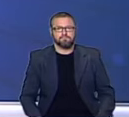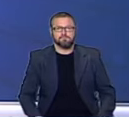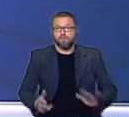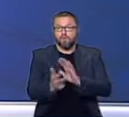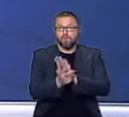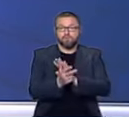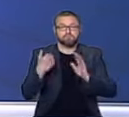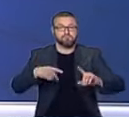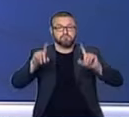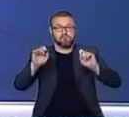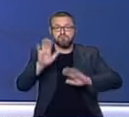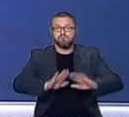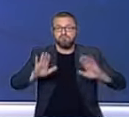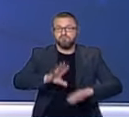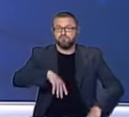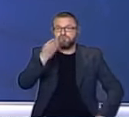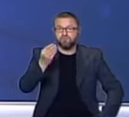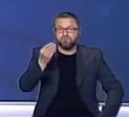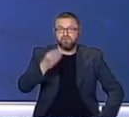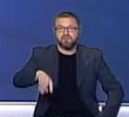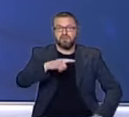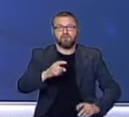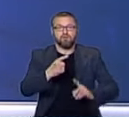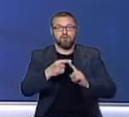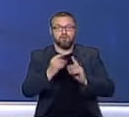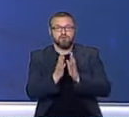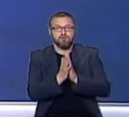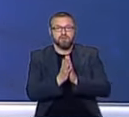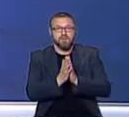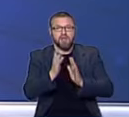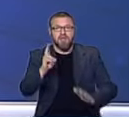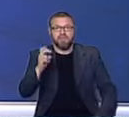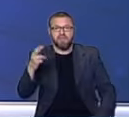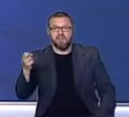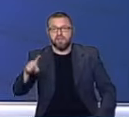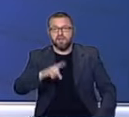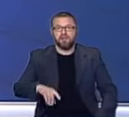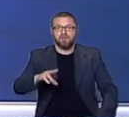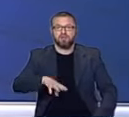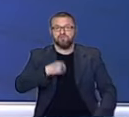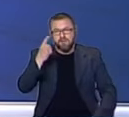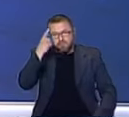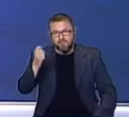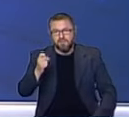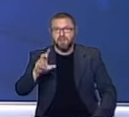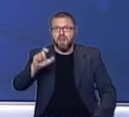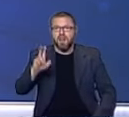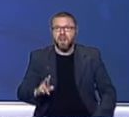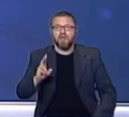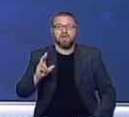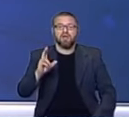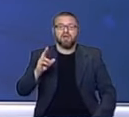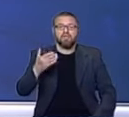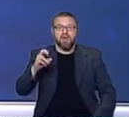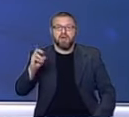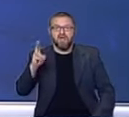O 18.00 rozpoczęła się msza święta w Bazylice Archikatedralnej w Łodzi w intencji świętej pamięci Lecha i Marii Kaczyńskich oraz osób,